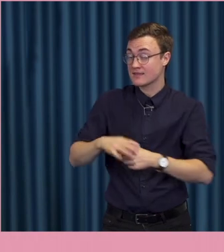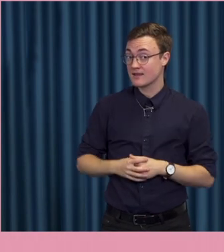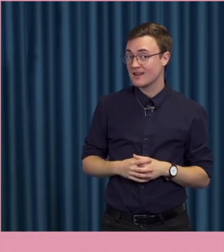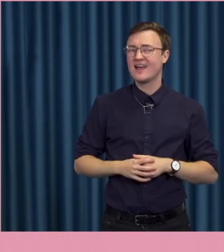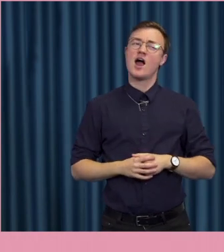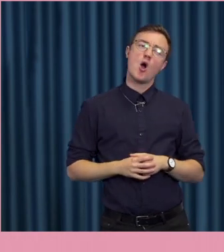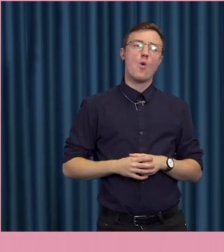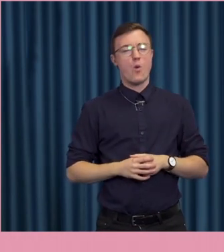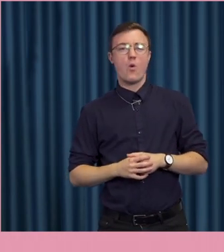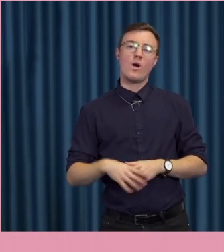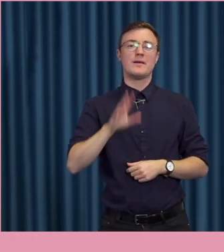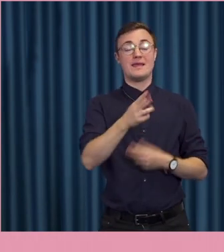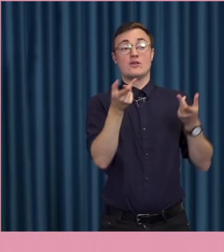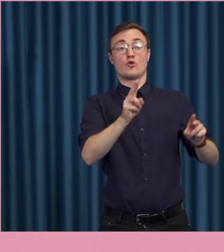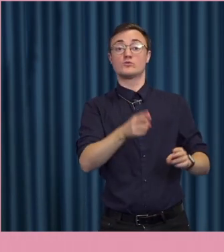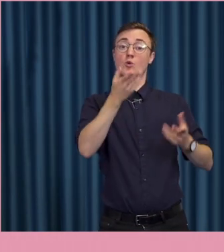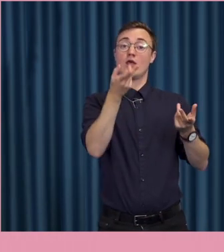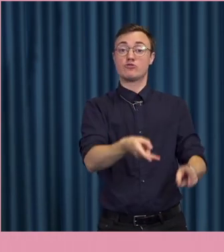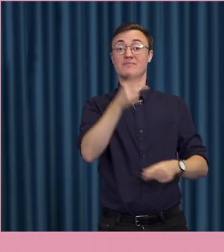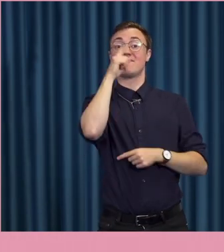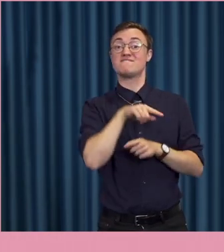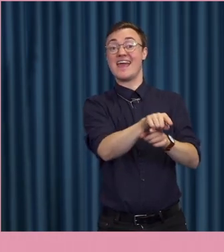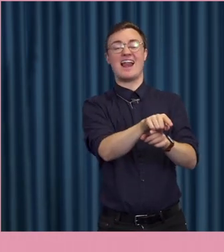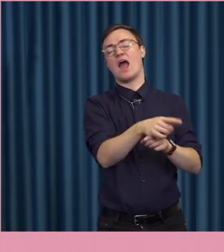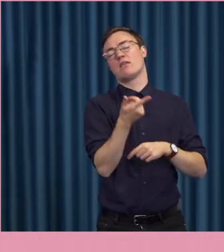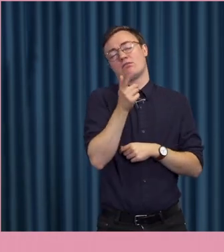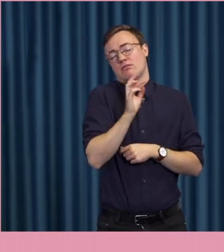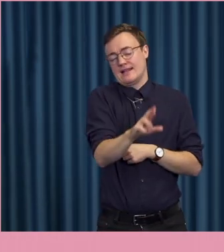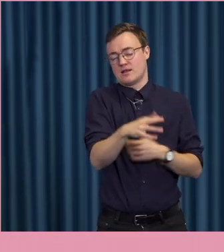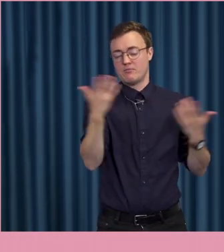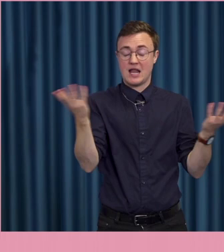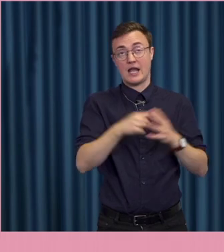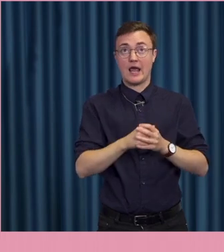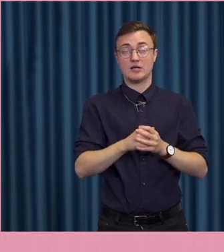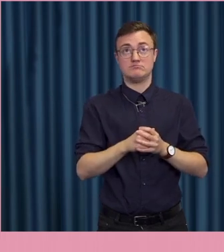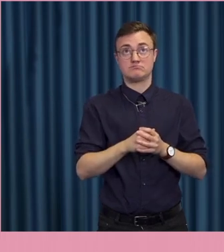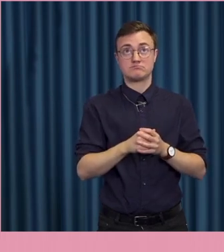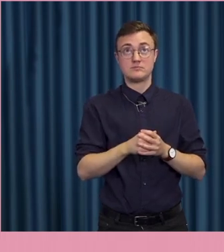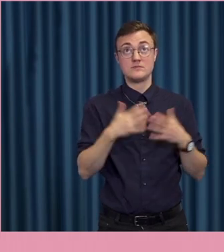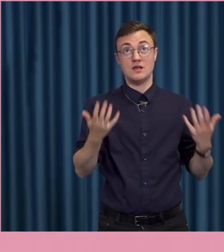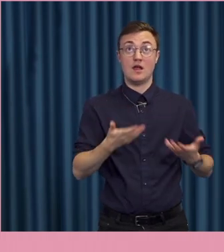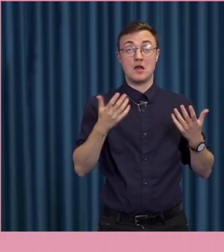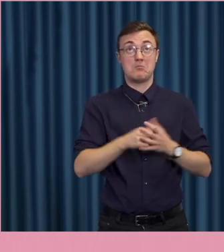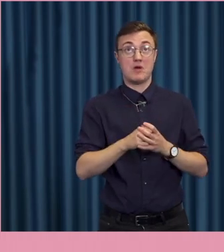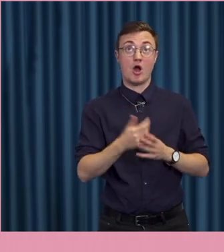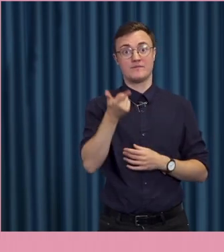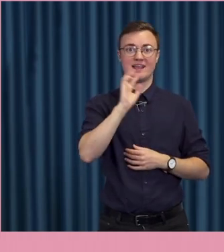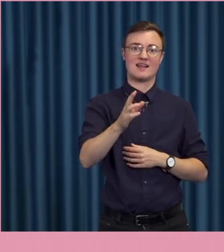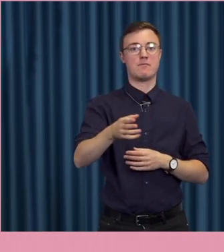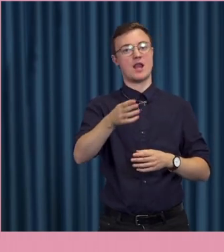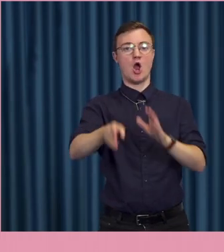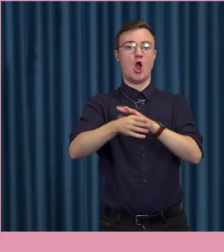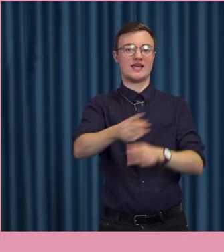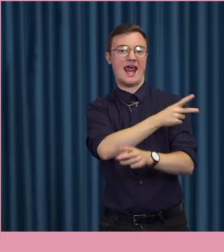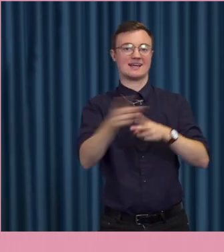Jag kan nog inte säga att domstolen dömde fel när man... Jag tar i det här fallet om en högerextrem person som hade